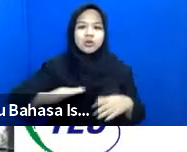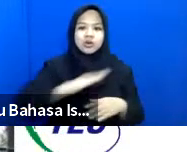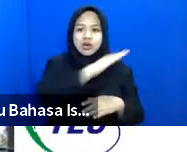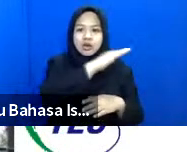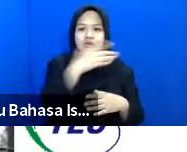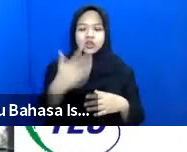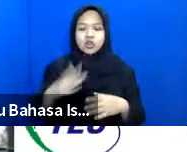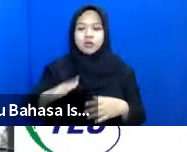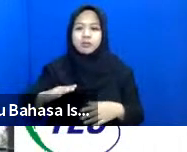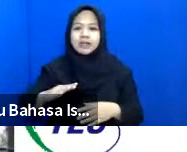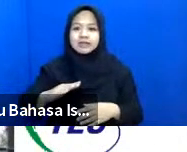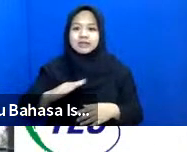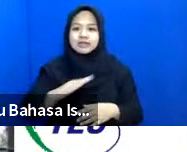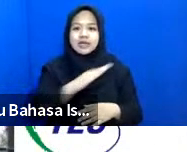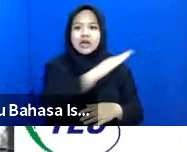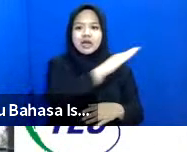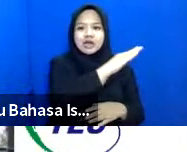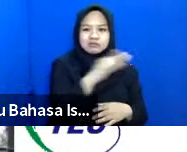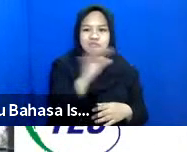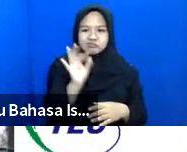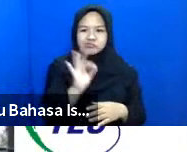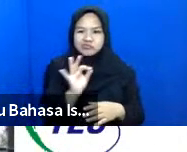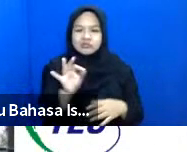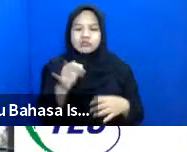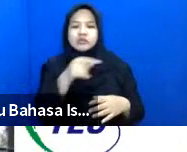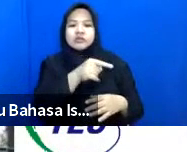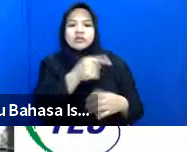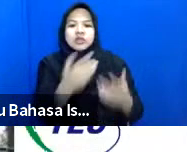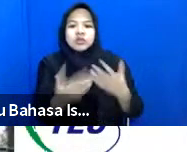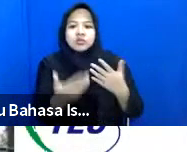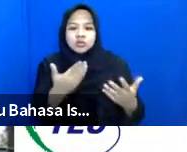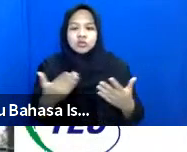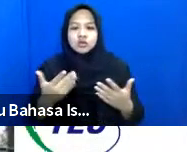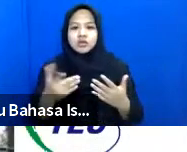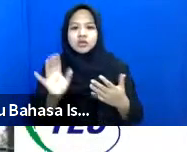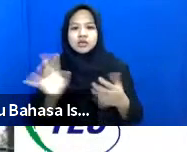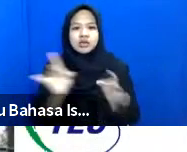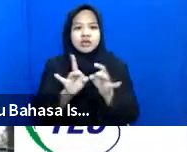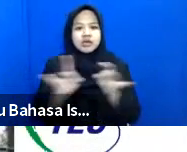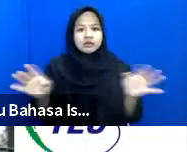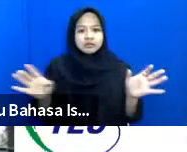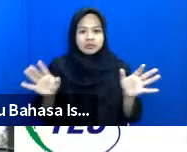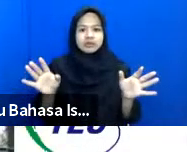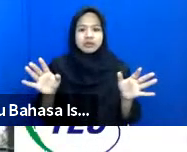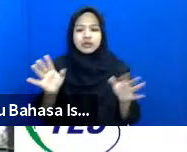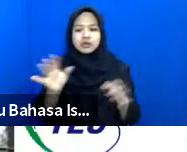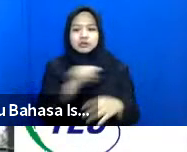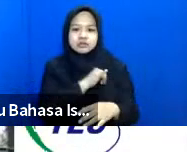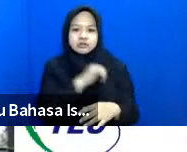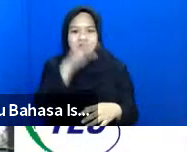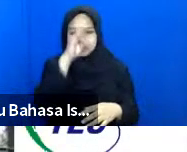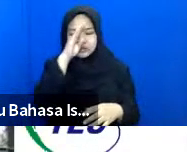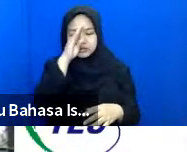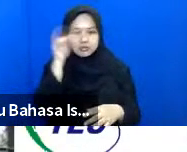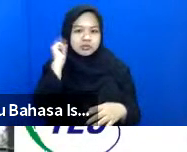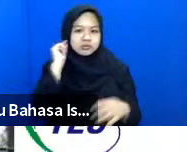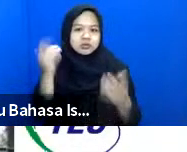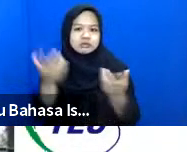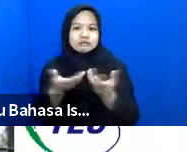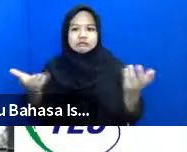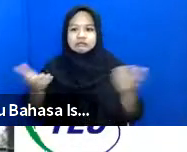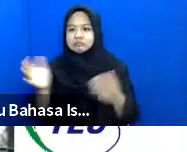Jawa tadi pelengsengan dan mungkin di sini bahkan tidak ada pembedaan kamar mandi perempuan dan laki-laki